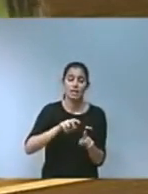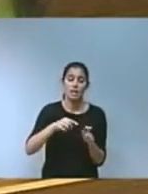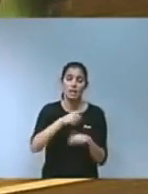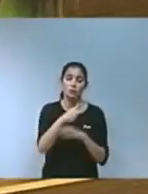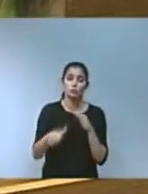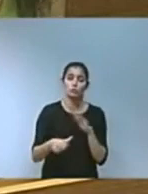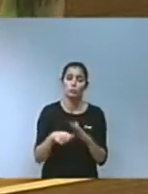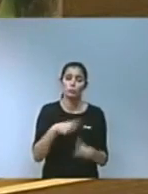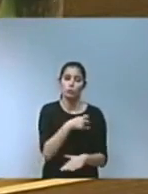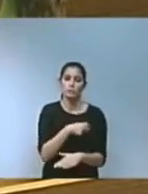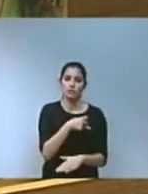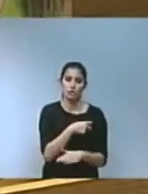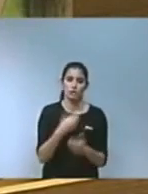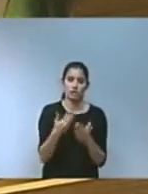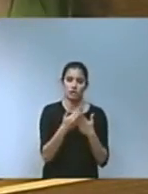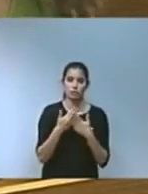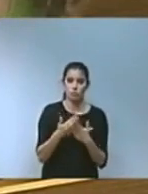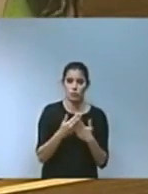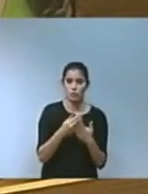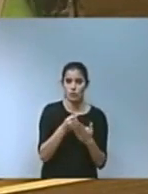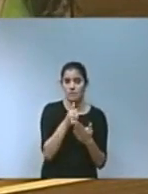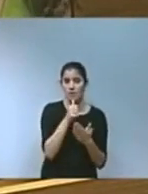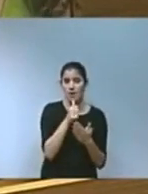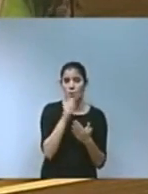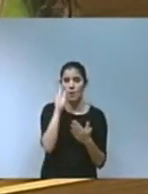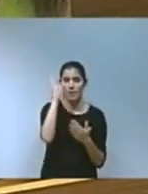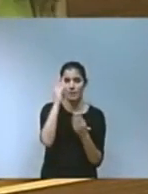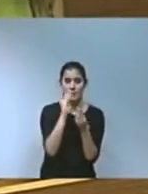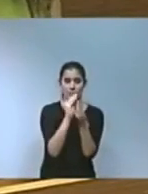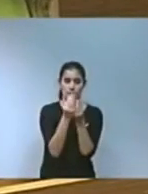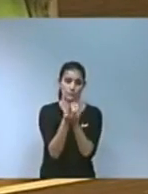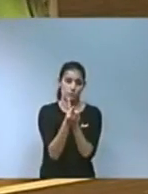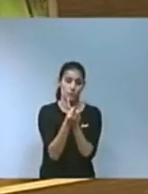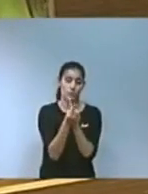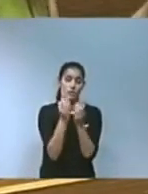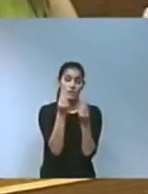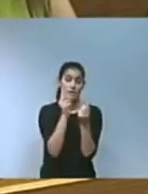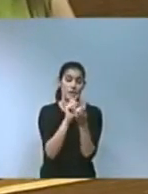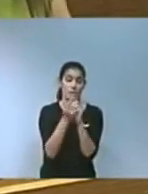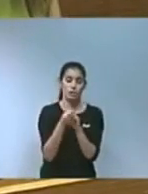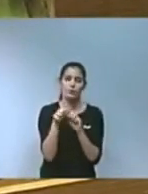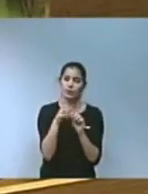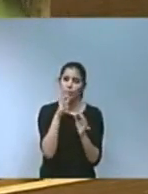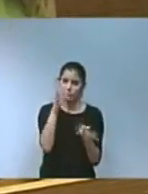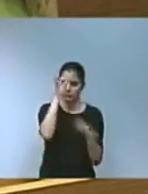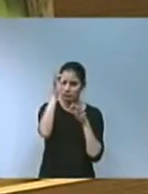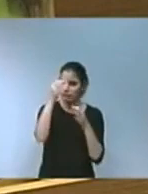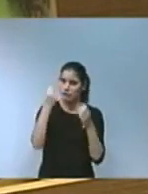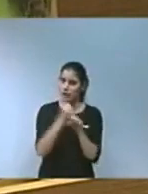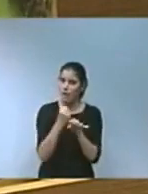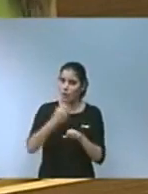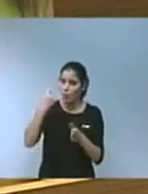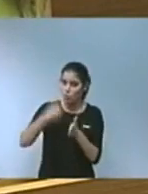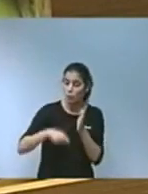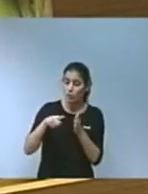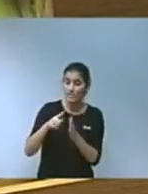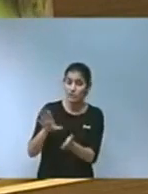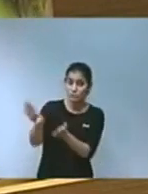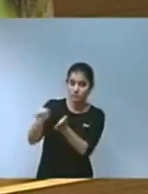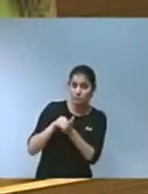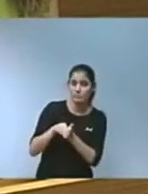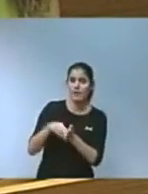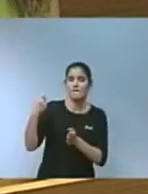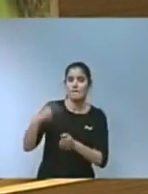'aigua i canvi climàtic que molt rigorosament es va treballar en aquests cors El seu treball senyories ha de servir-nos per a la